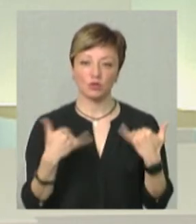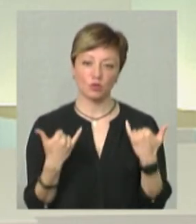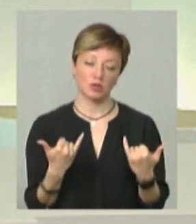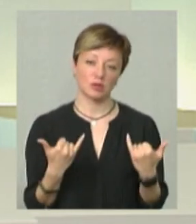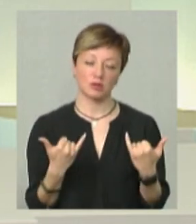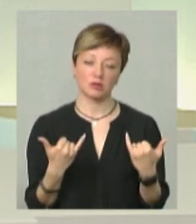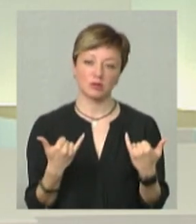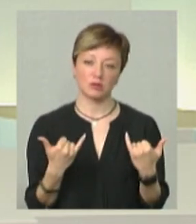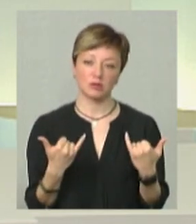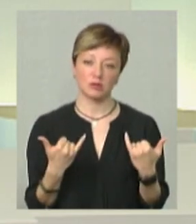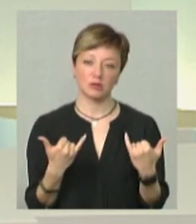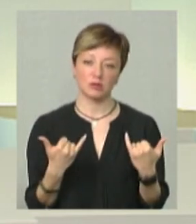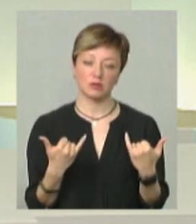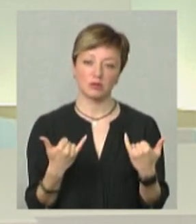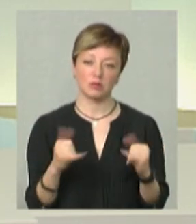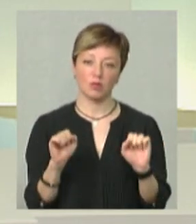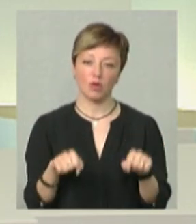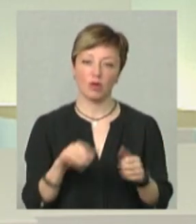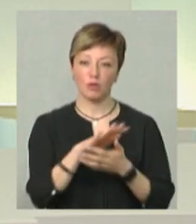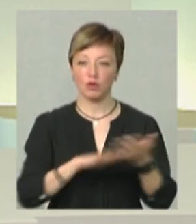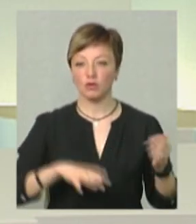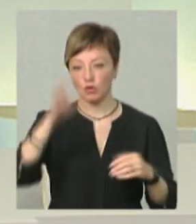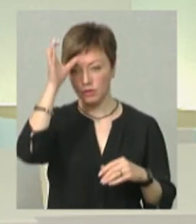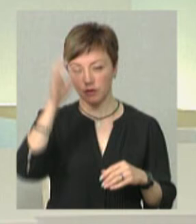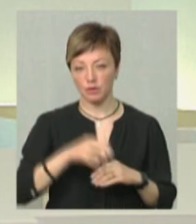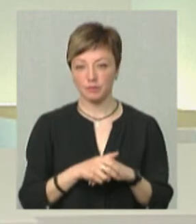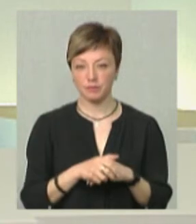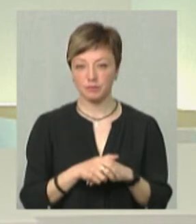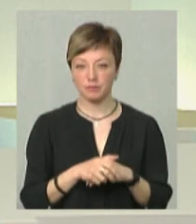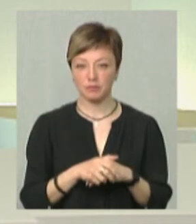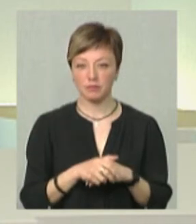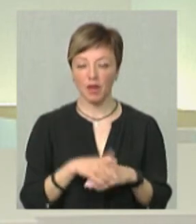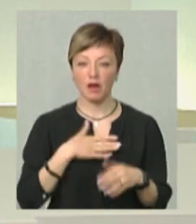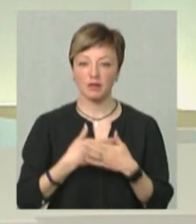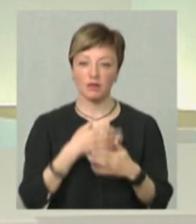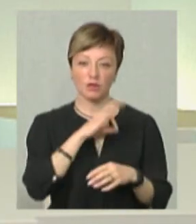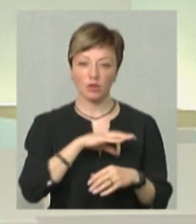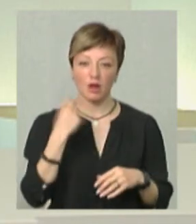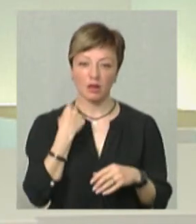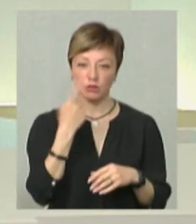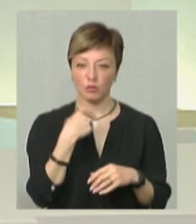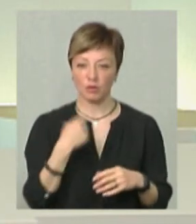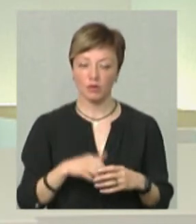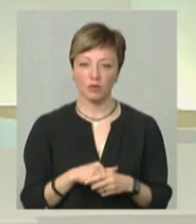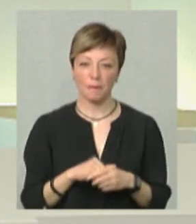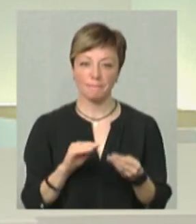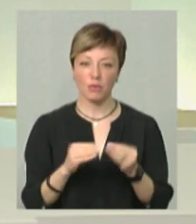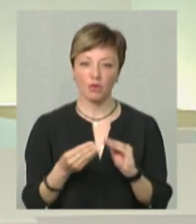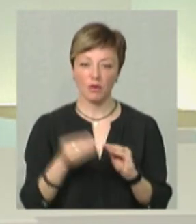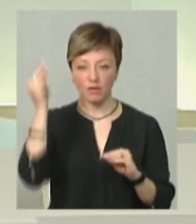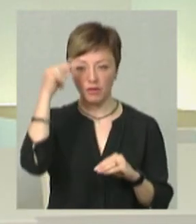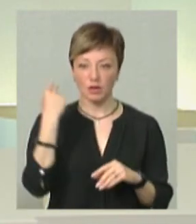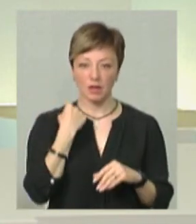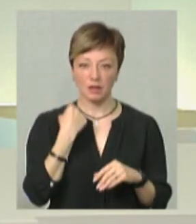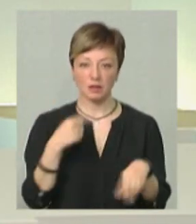сучасне, щоб молоді люди могли продовжувати світу, також активніше використовувати англійську мову. Проблема із